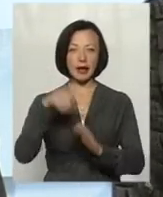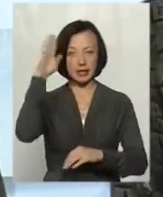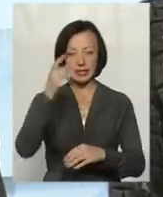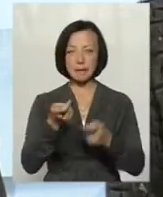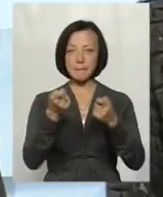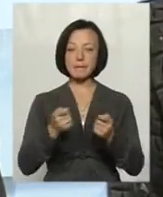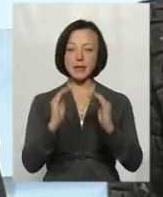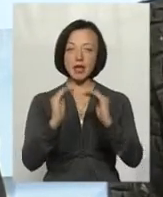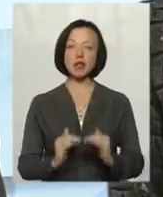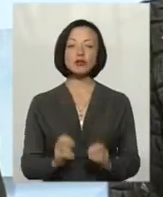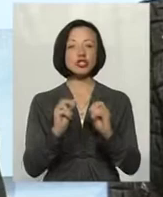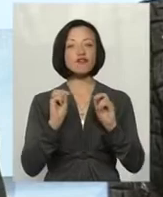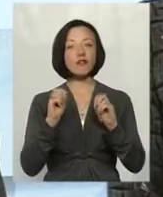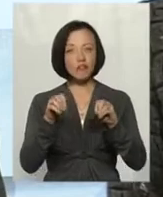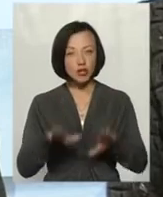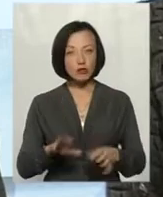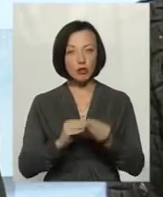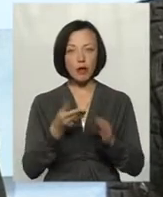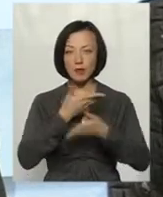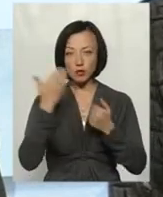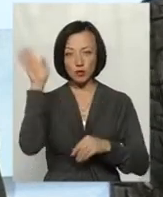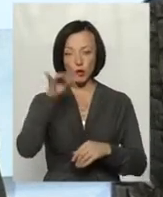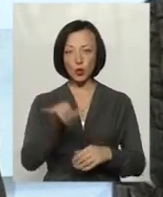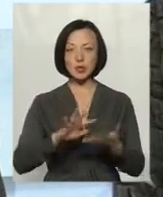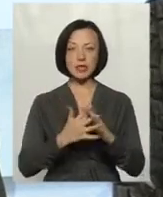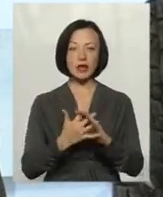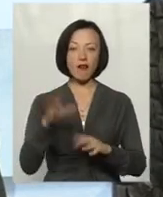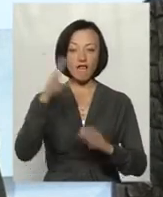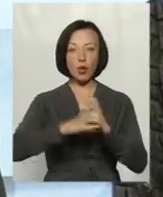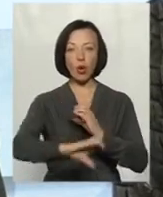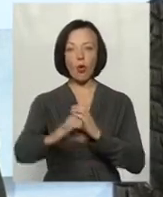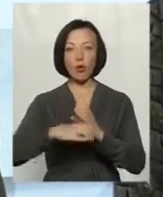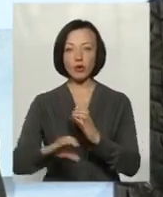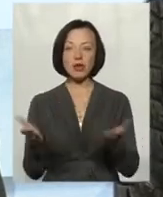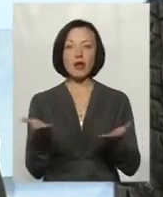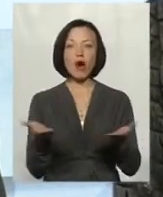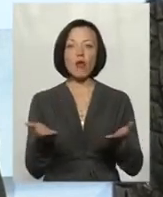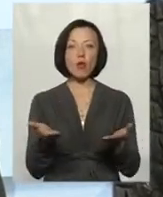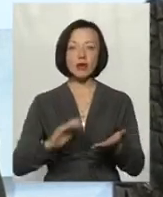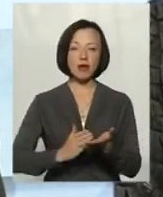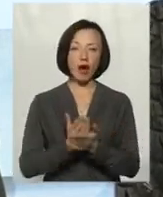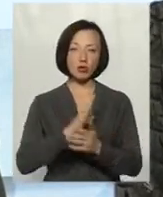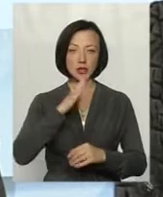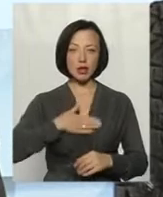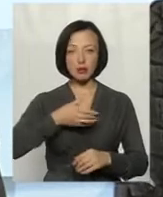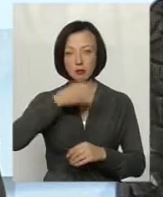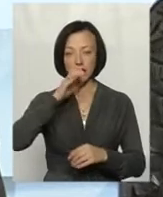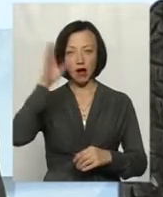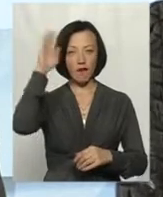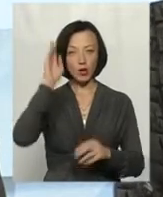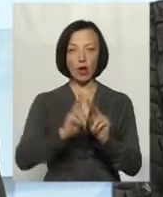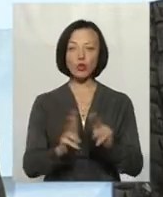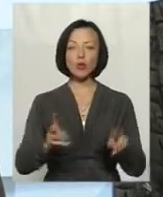і чи вирішать проблему відсутності води у селах водогони. Якої якості наша питна водна?